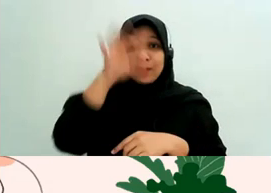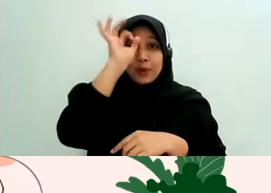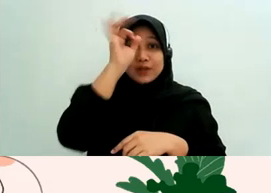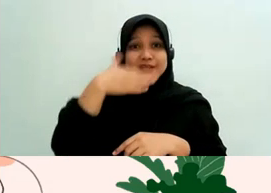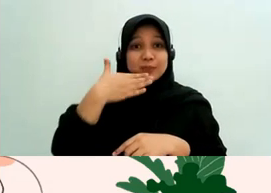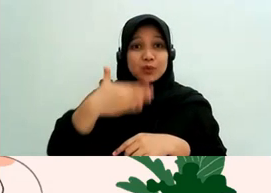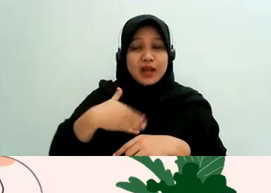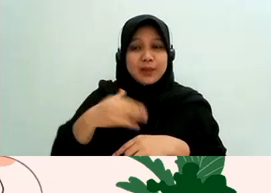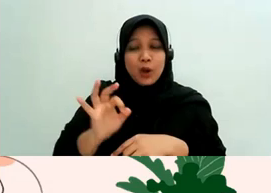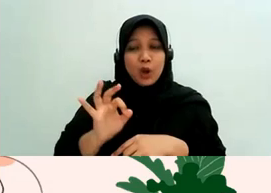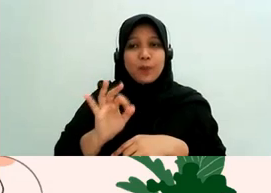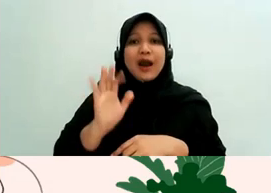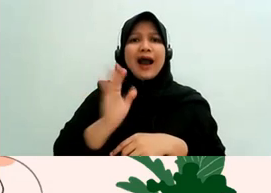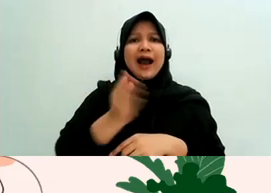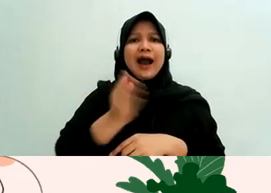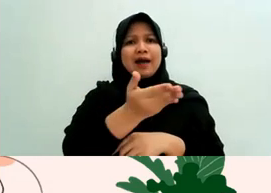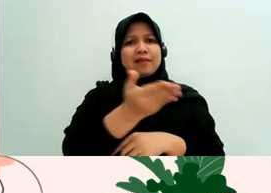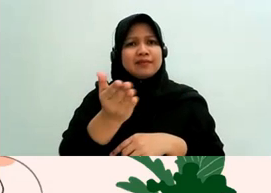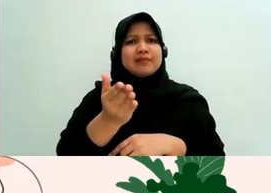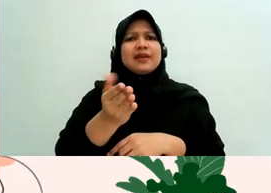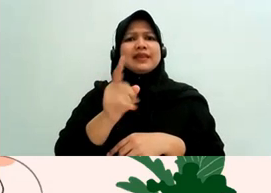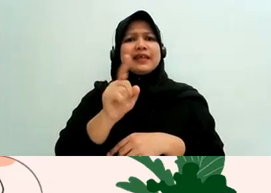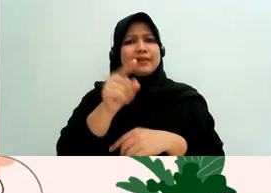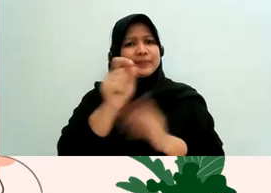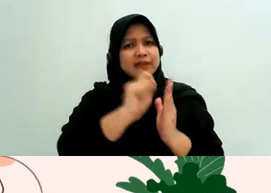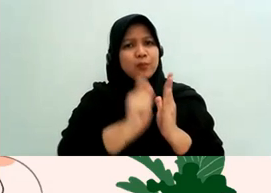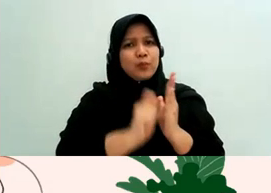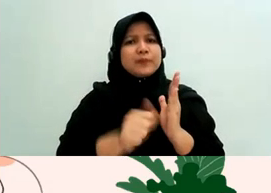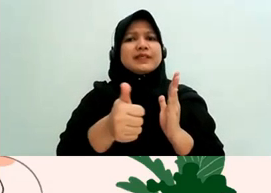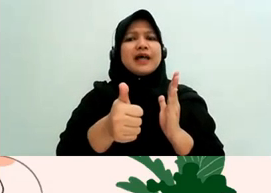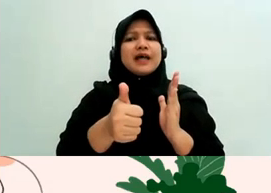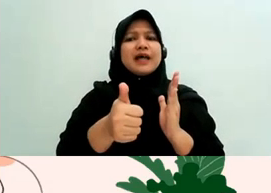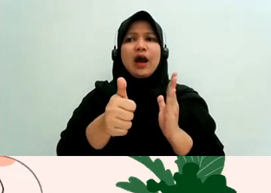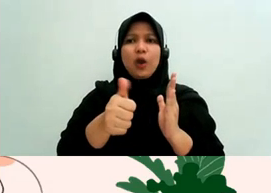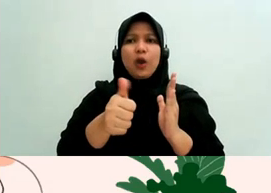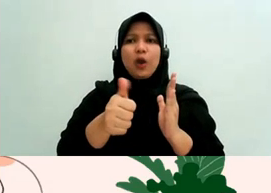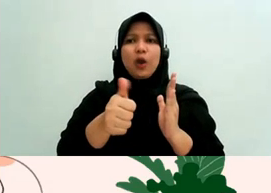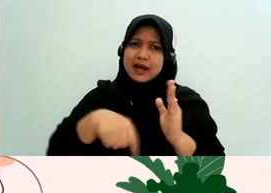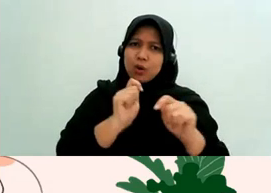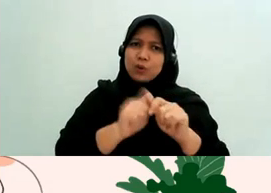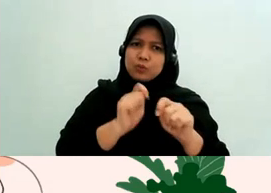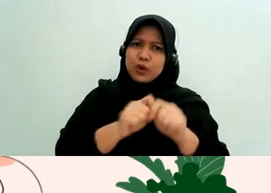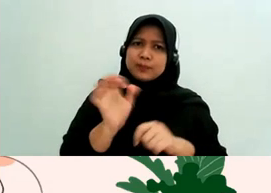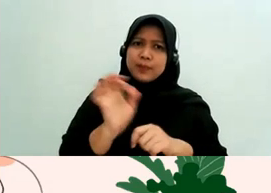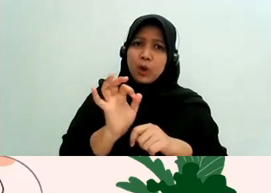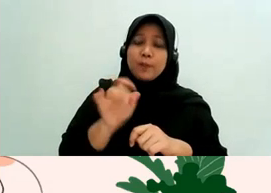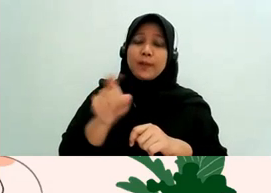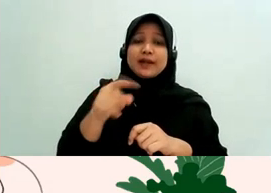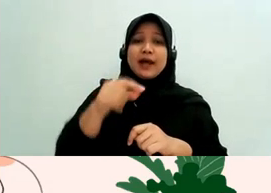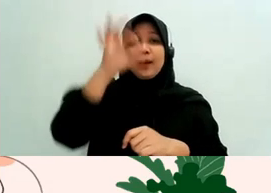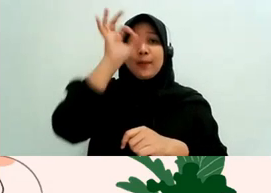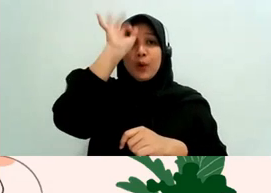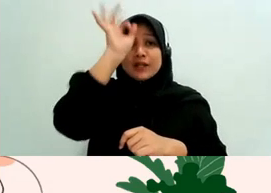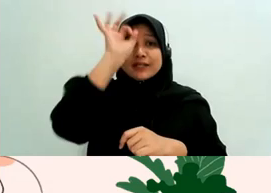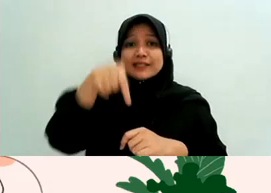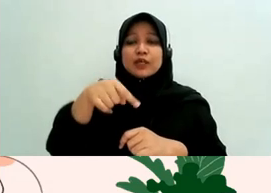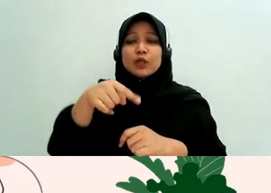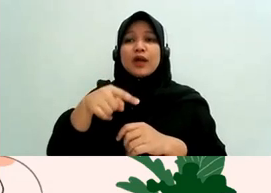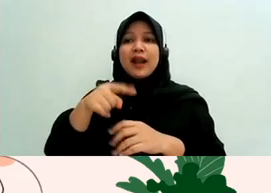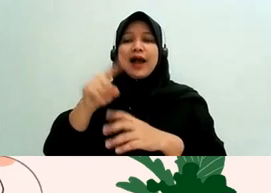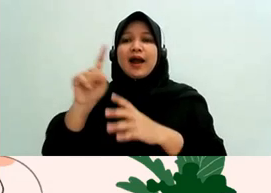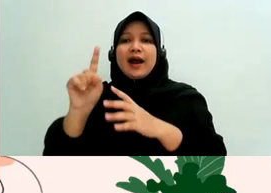teman-teman jadi bisa menulis narasi kok kepolisian sampai gini hari belum punya padahal kepolisian itu adalah hulu dari proses pidana